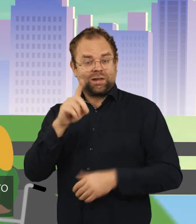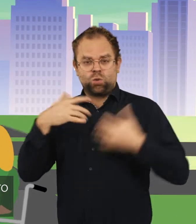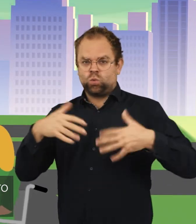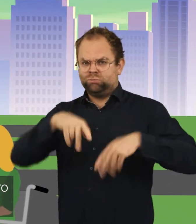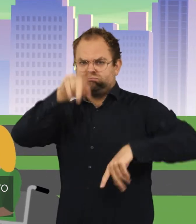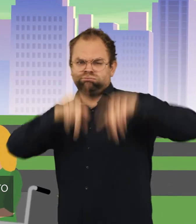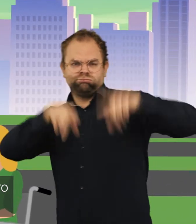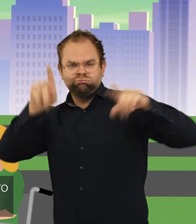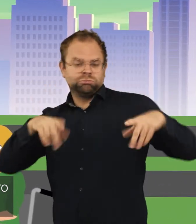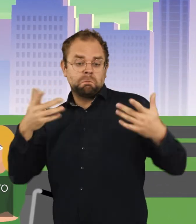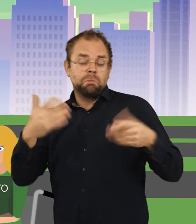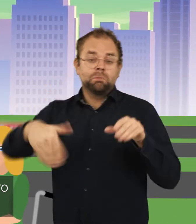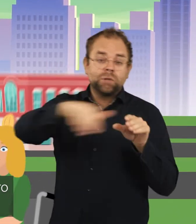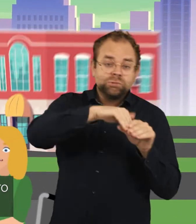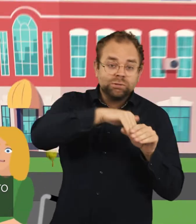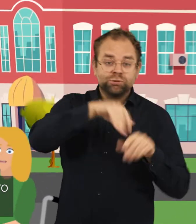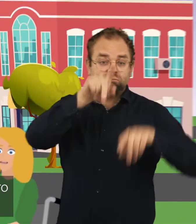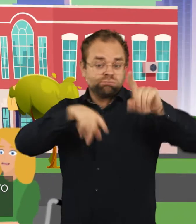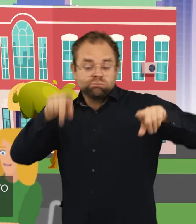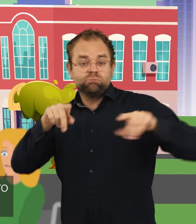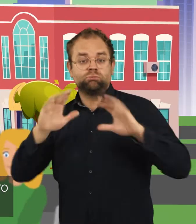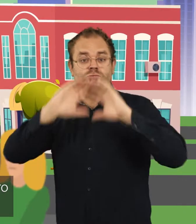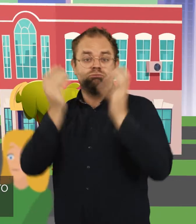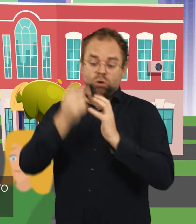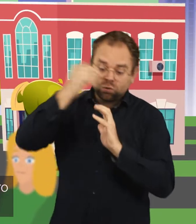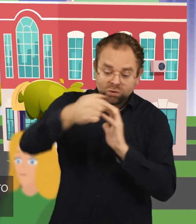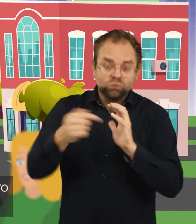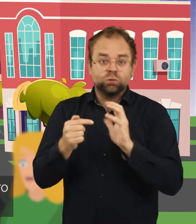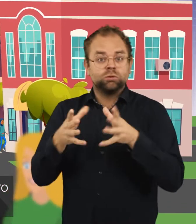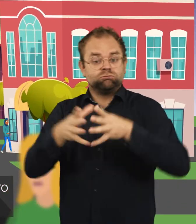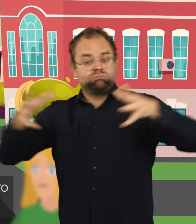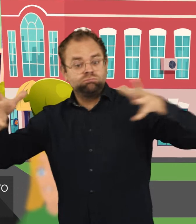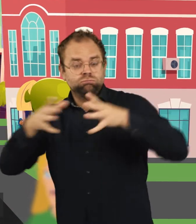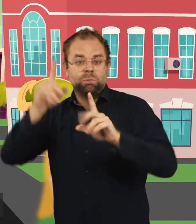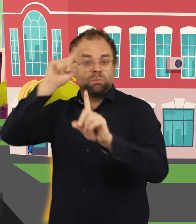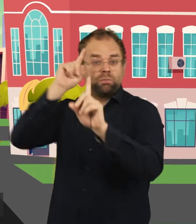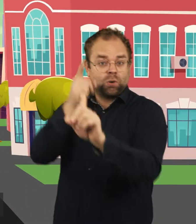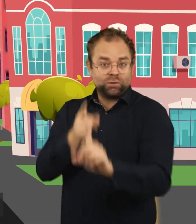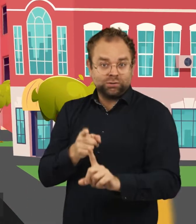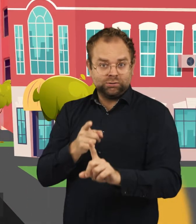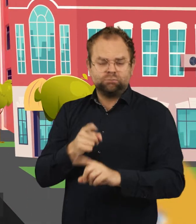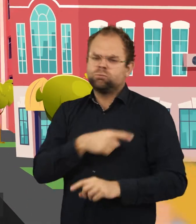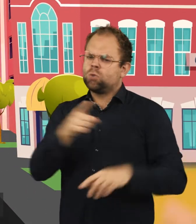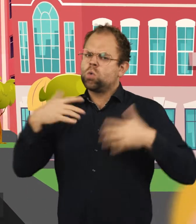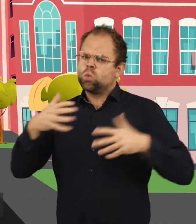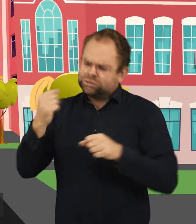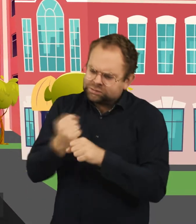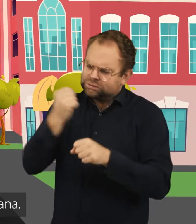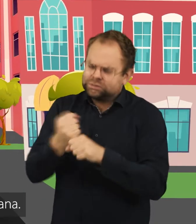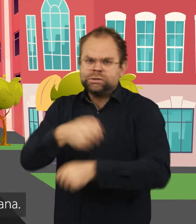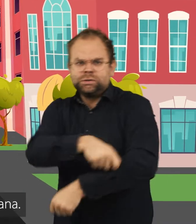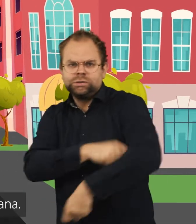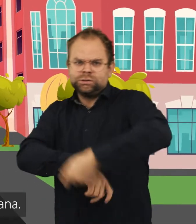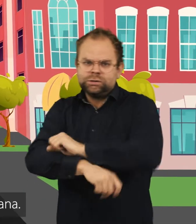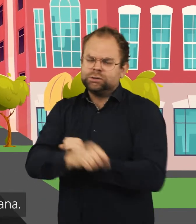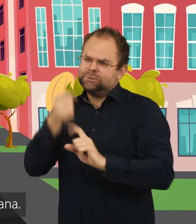estremamente diverse per numero di membri, ubicazioni, dimensioni e scopo. Hanno già molte priorità mentre continuano a